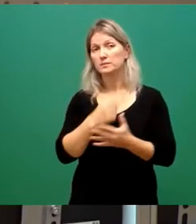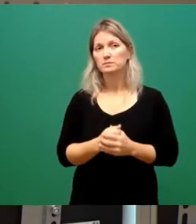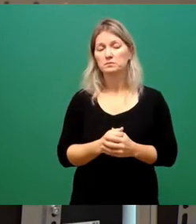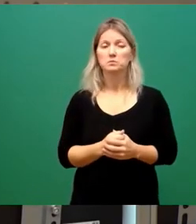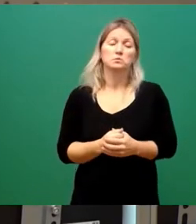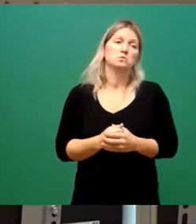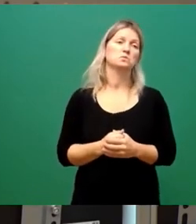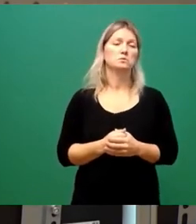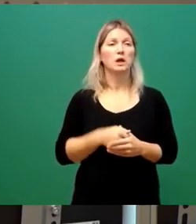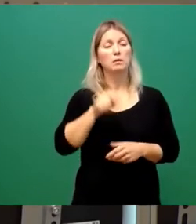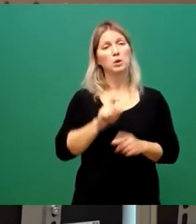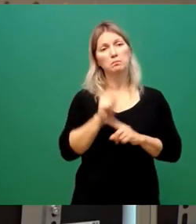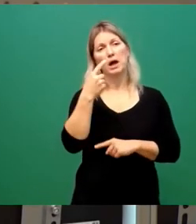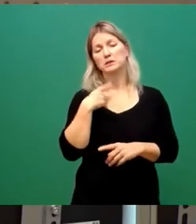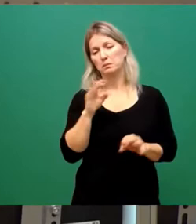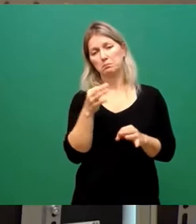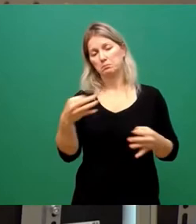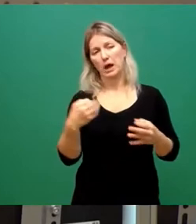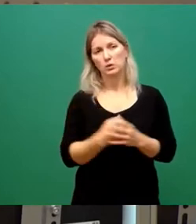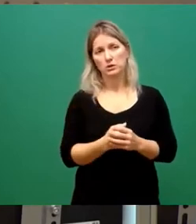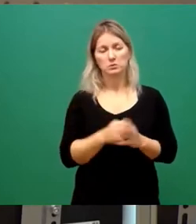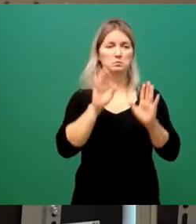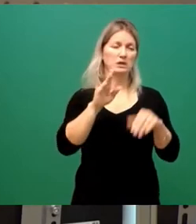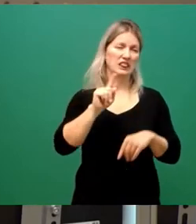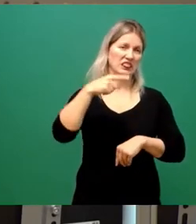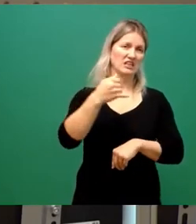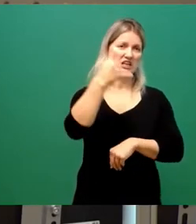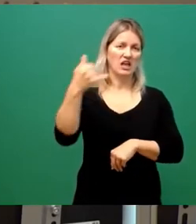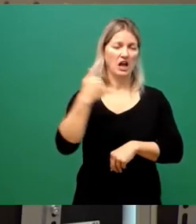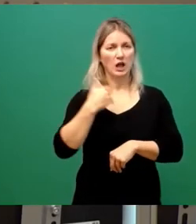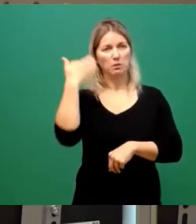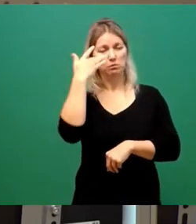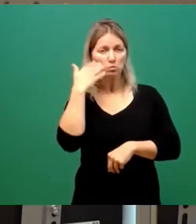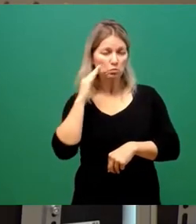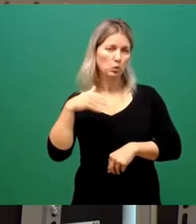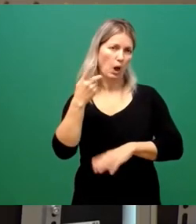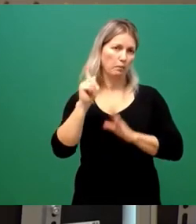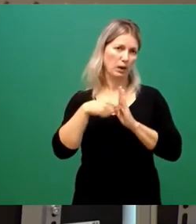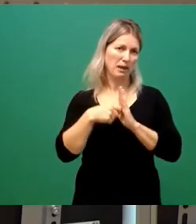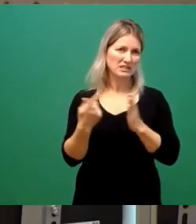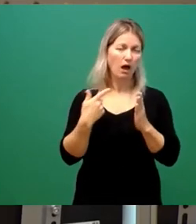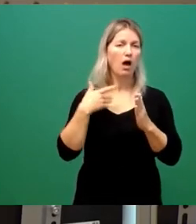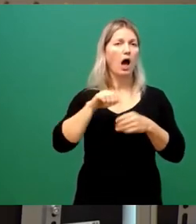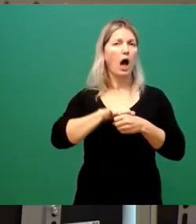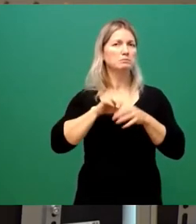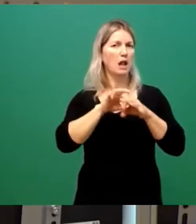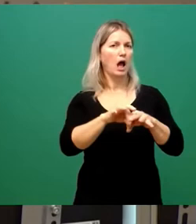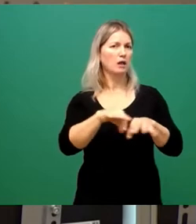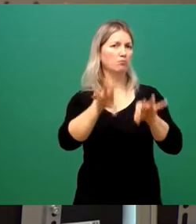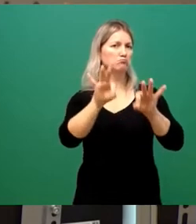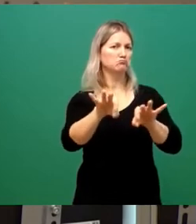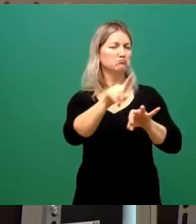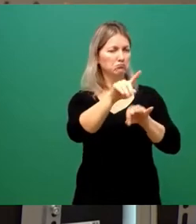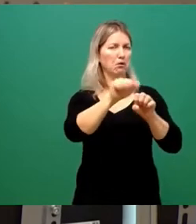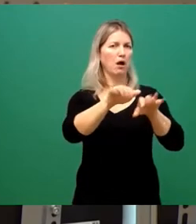keinen Bürgermeister, wir können auch noch vielleicht nächstes Jahr darüber nachdenken, Oberbürgermeister wählen. Wir haben ja fähige Amtsleiter, die können das auch und